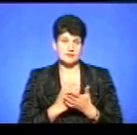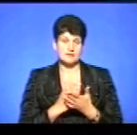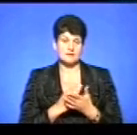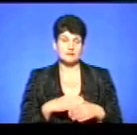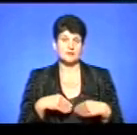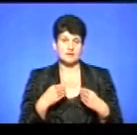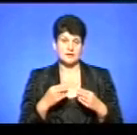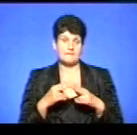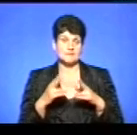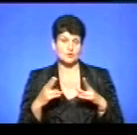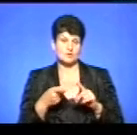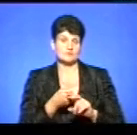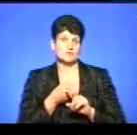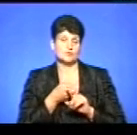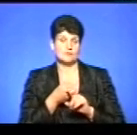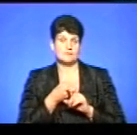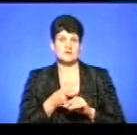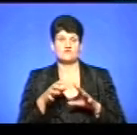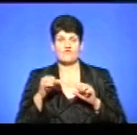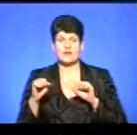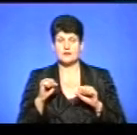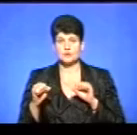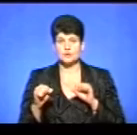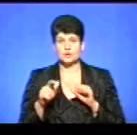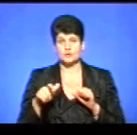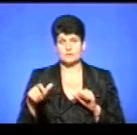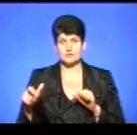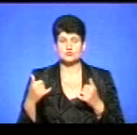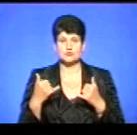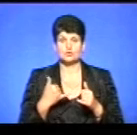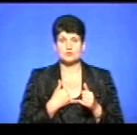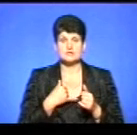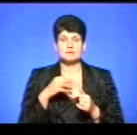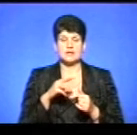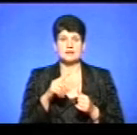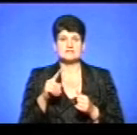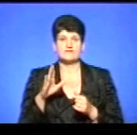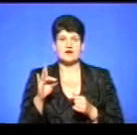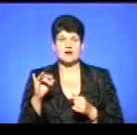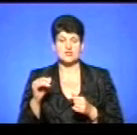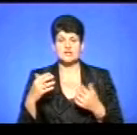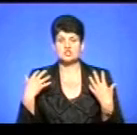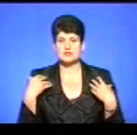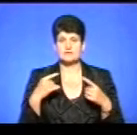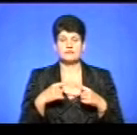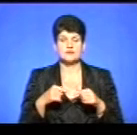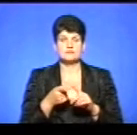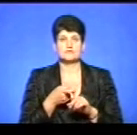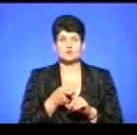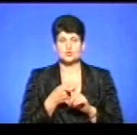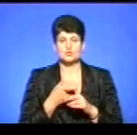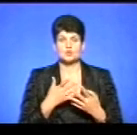місто комунікації між владою та громадою. Сьогодні в нас в гостях Маріана Зварич, начальниця відділу у зв'язку з